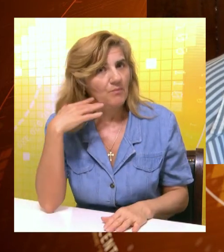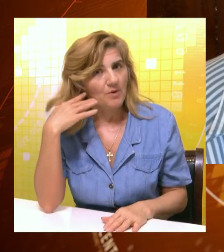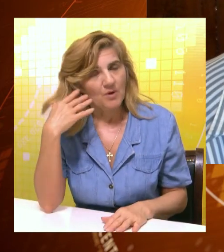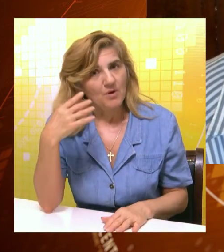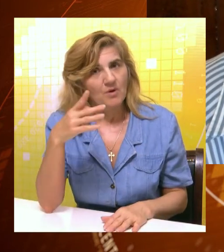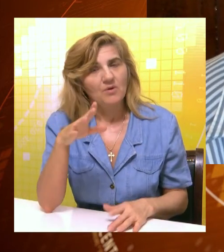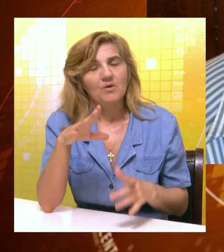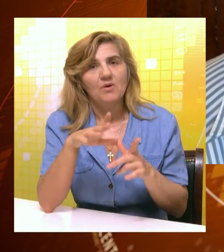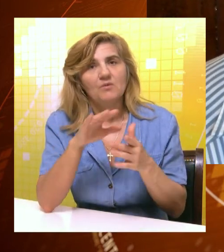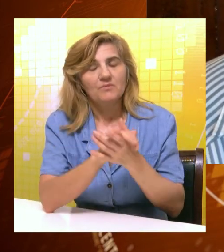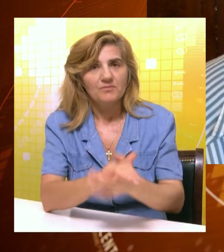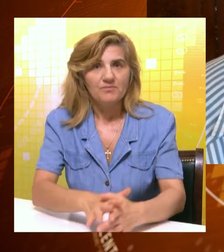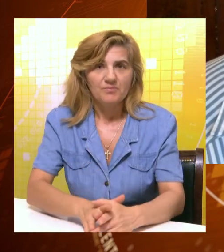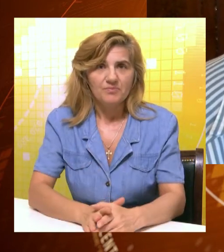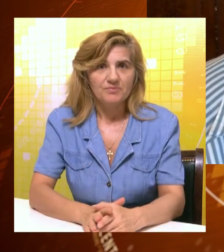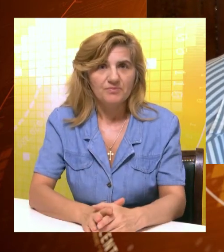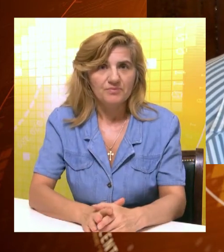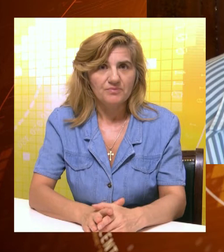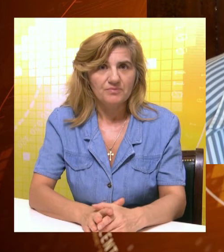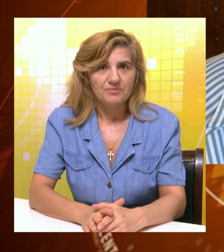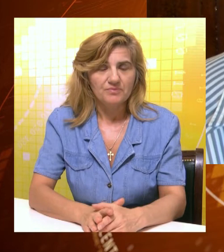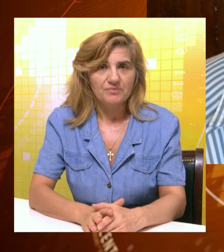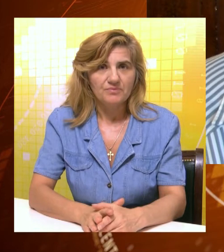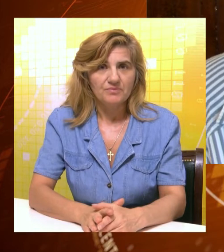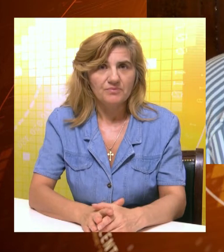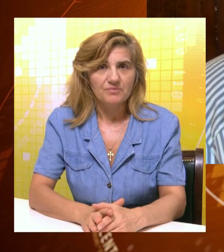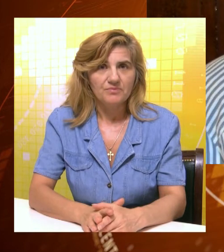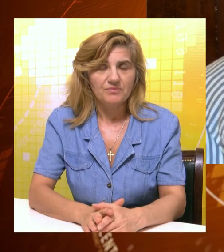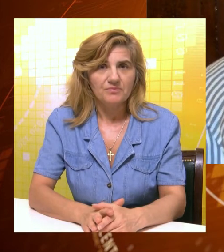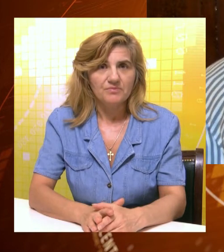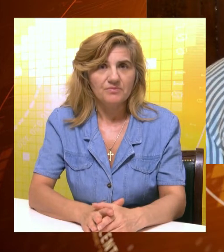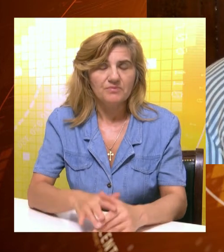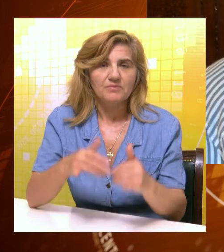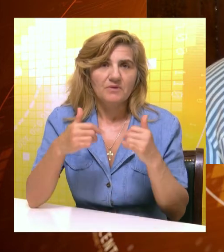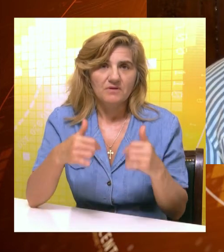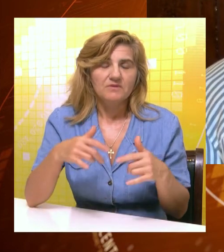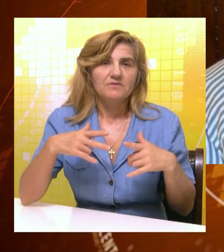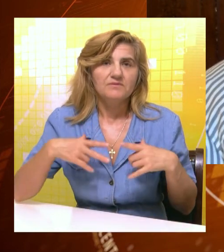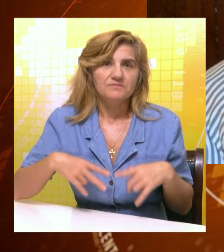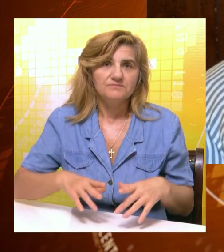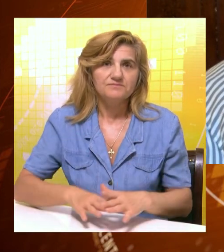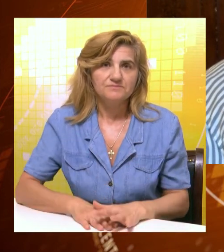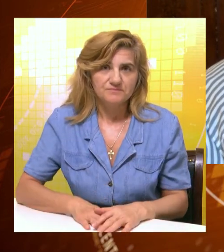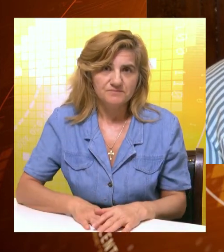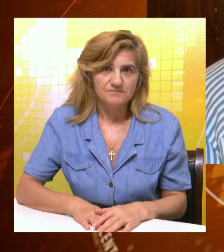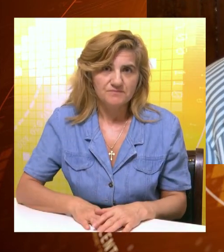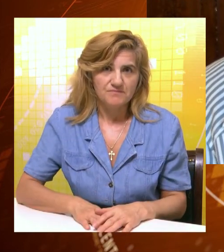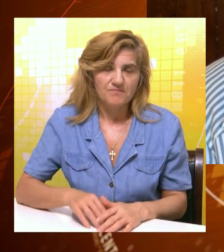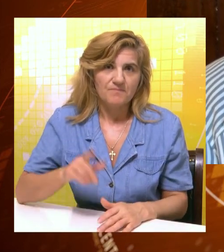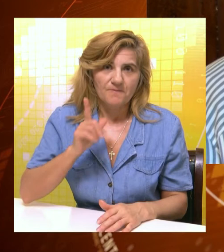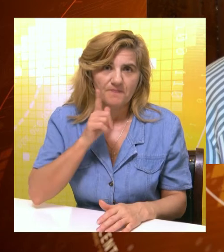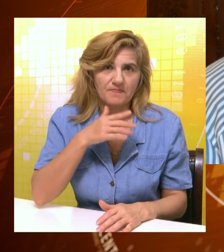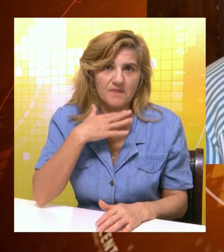mnogo rodjaka, ali sad sam preživela i